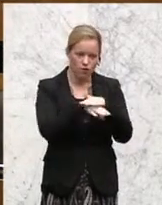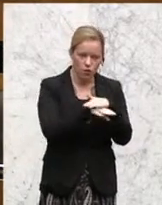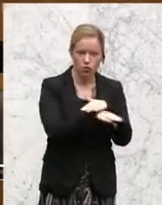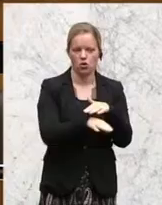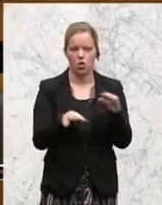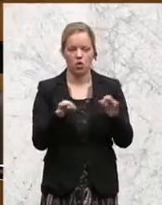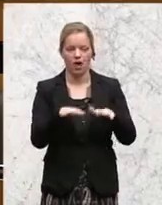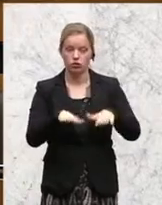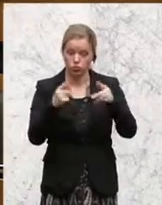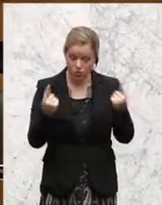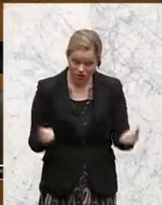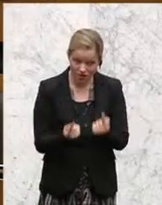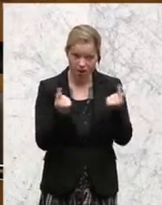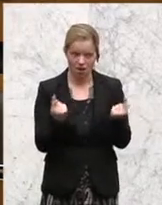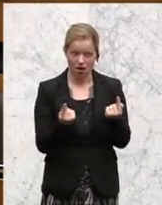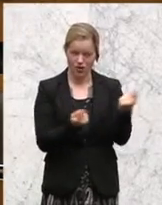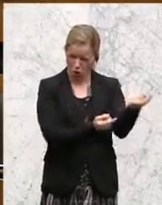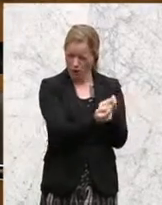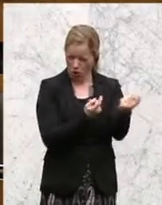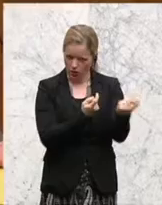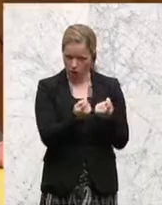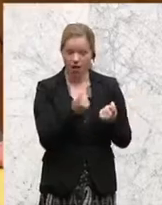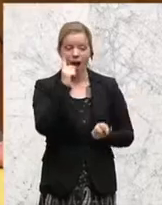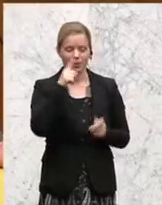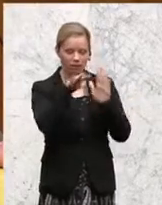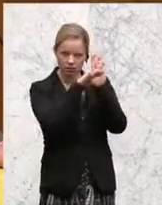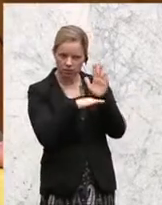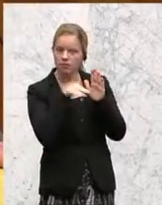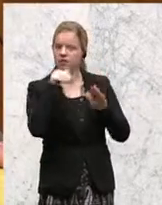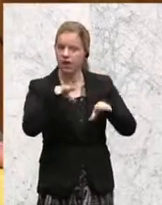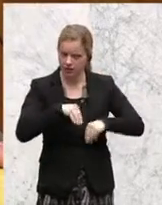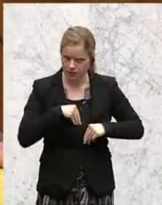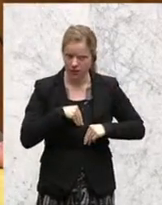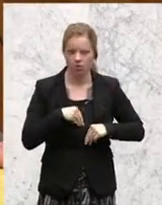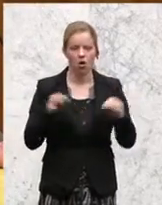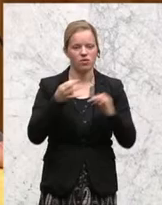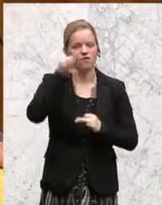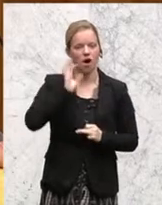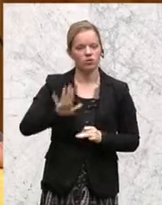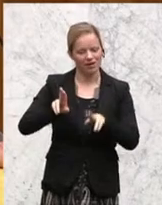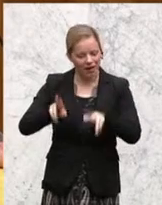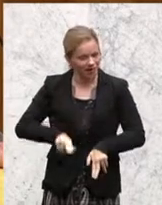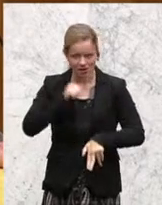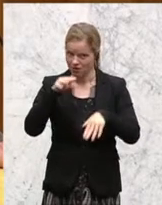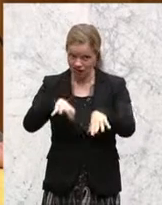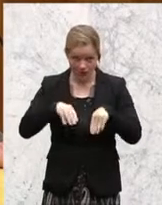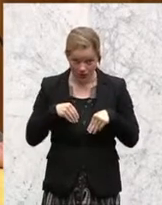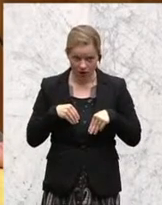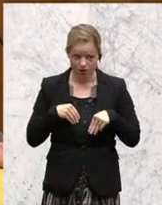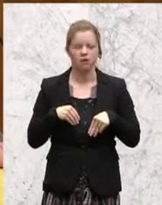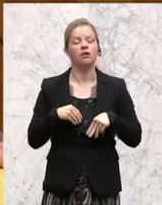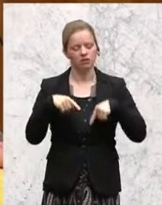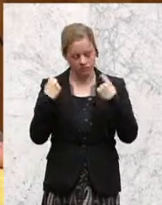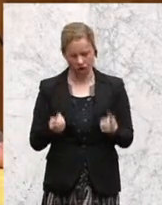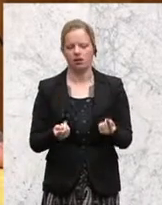und unseren Rechtsstaat nicht akzeptieren und die Rechte der Frauen nicht akzeptieren, dann hat der Rechtsstaat